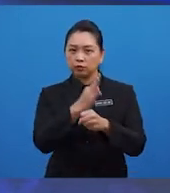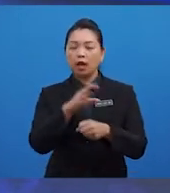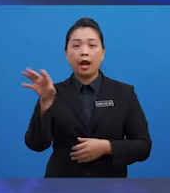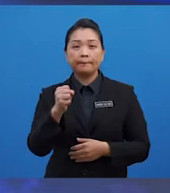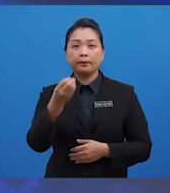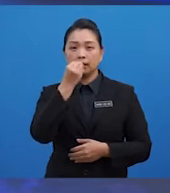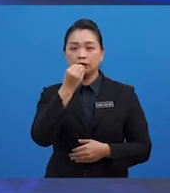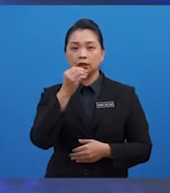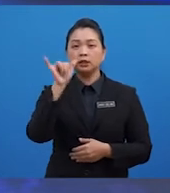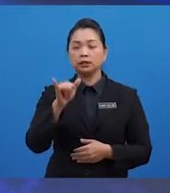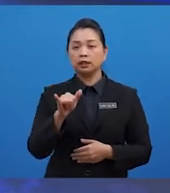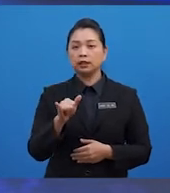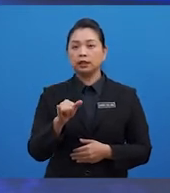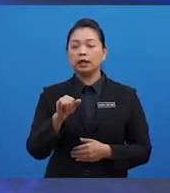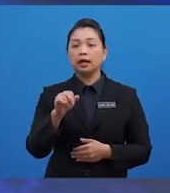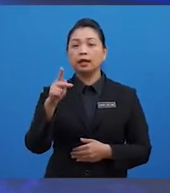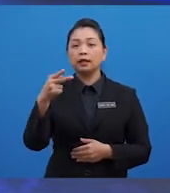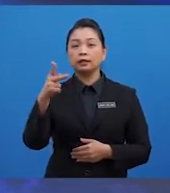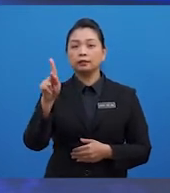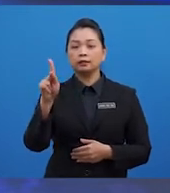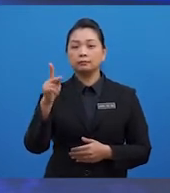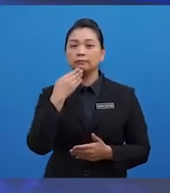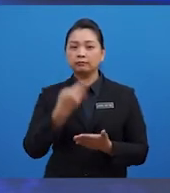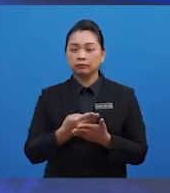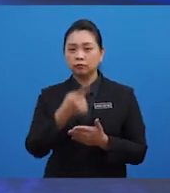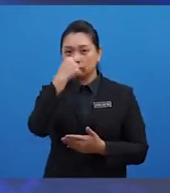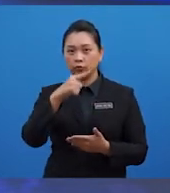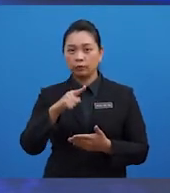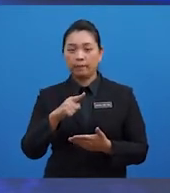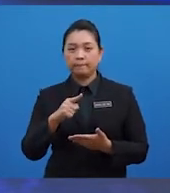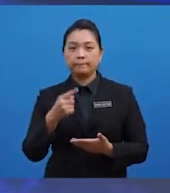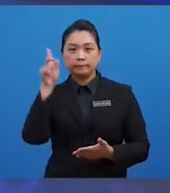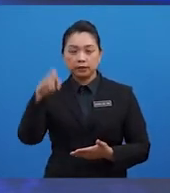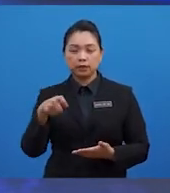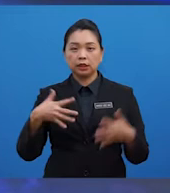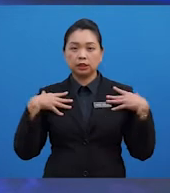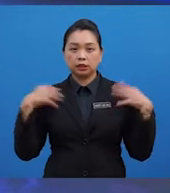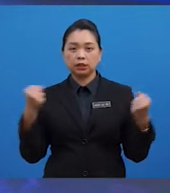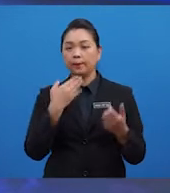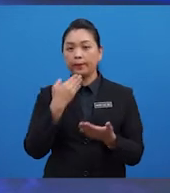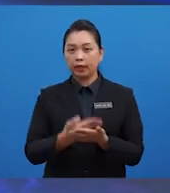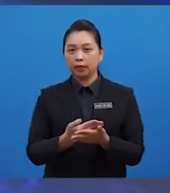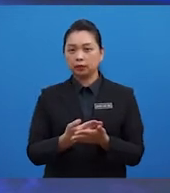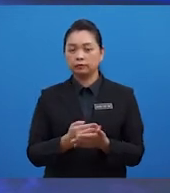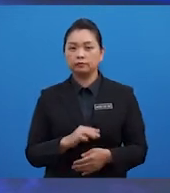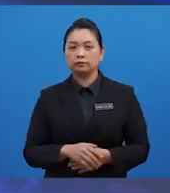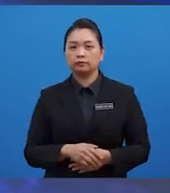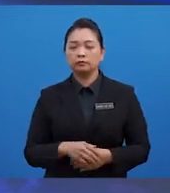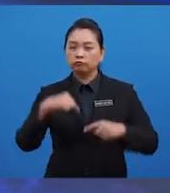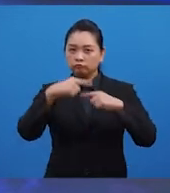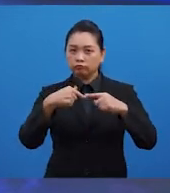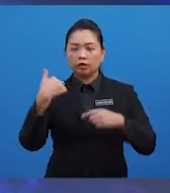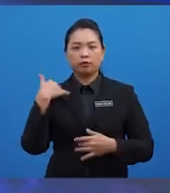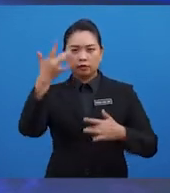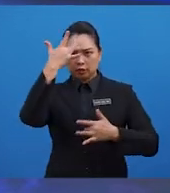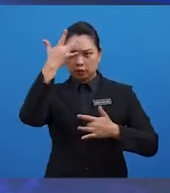pengambilan makanan yang berhasiat untuk memastikan kesihatan yang baik. Punca utama serangan penyakit